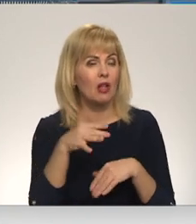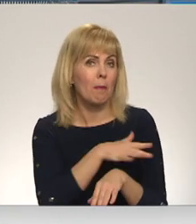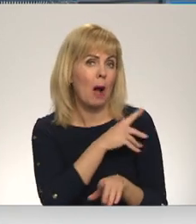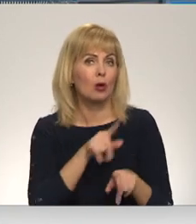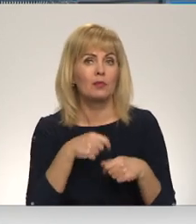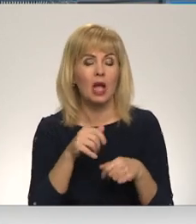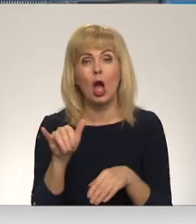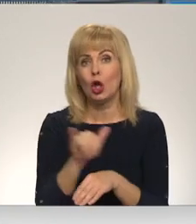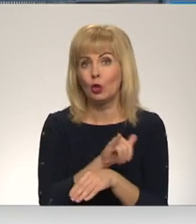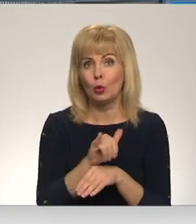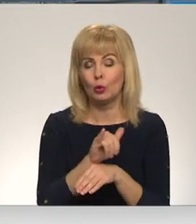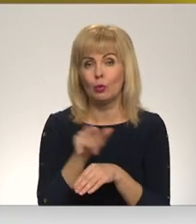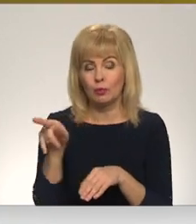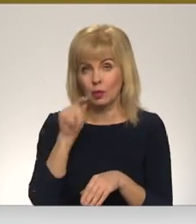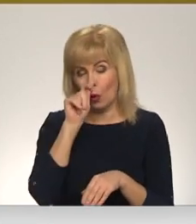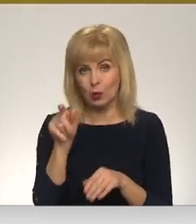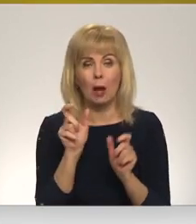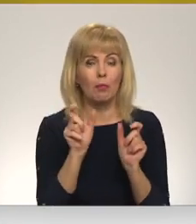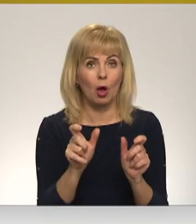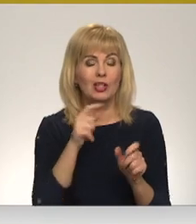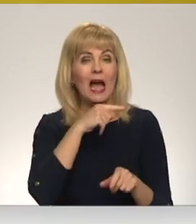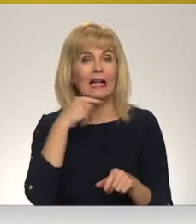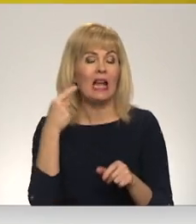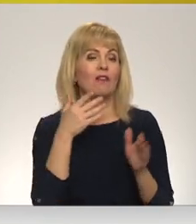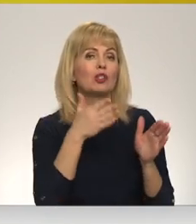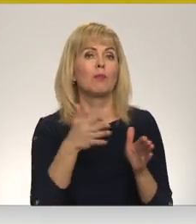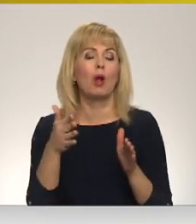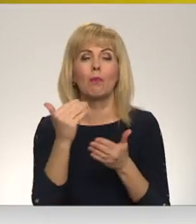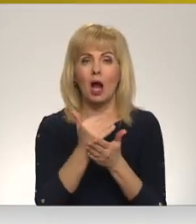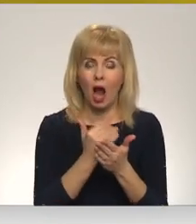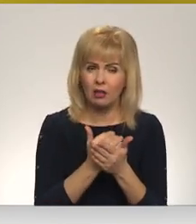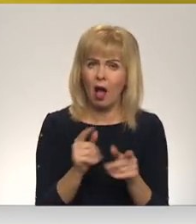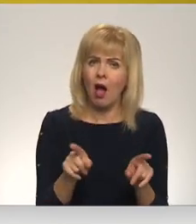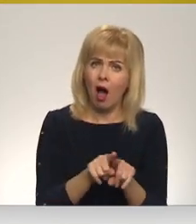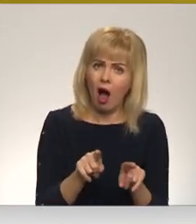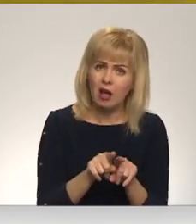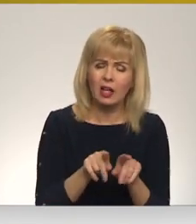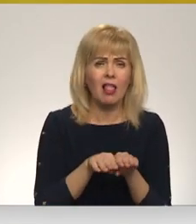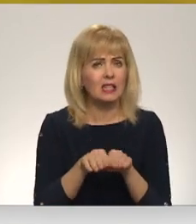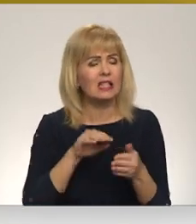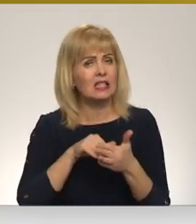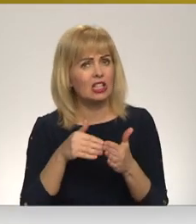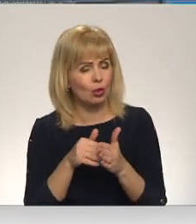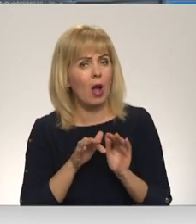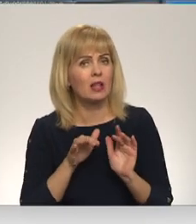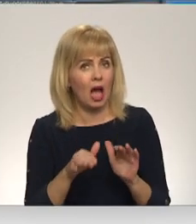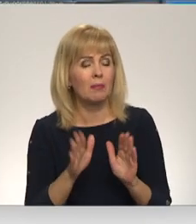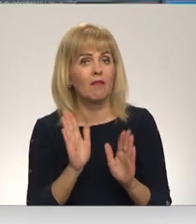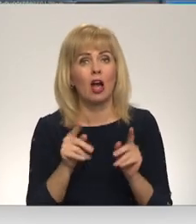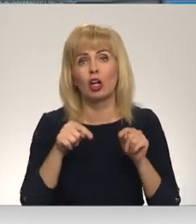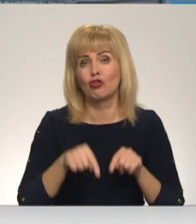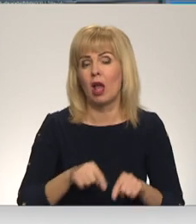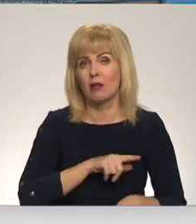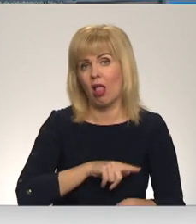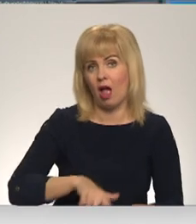niedzēs YouTube Ukrajinā. bloķējis Krievijas propagāndas kanāls vai līdzīga situācija darbības varētu būt arī šeit Latvijā?